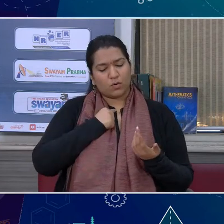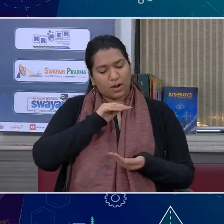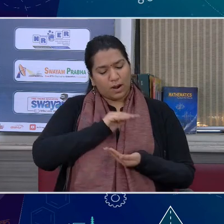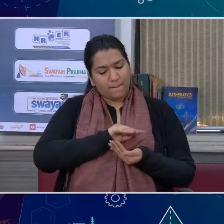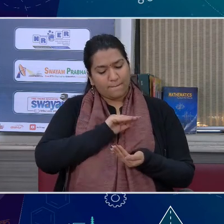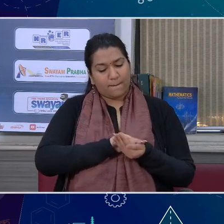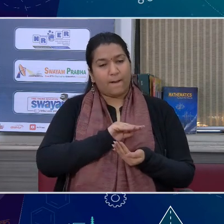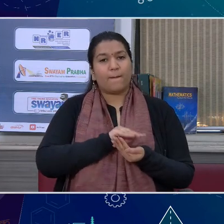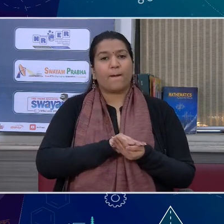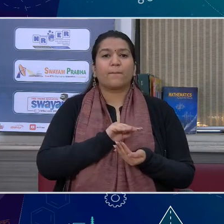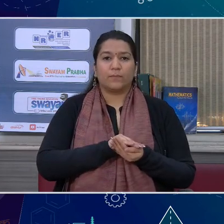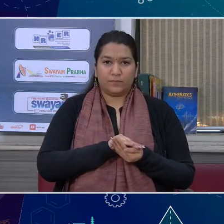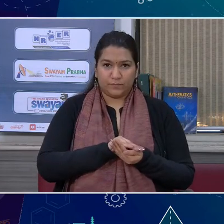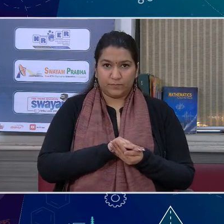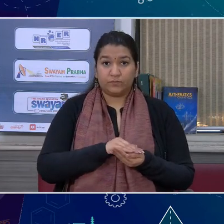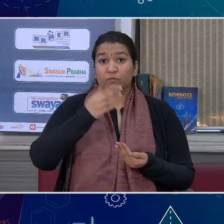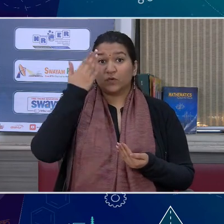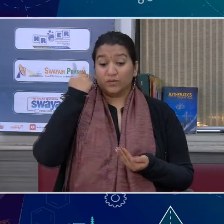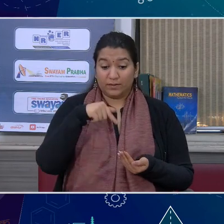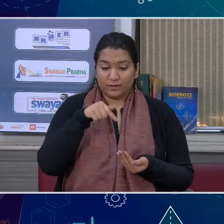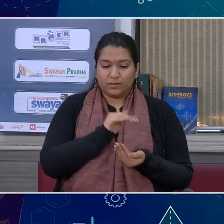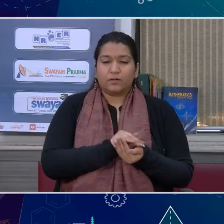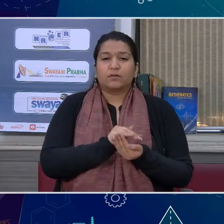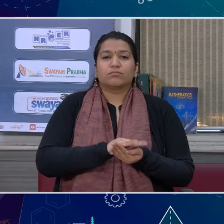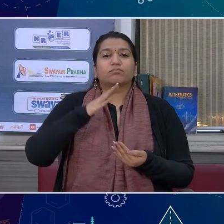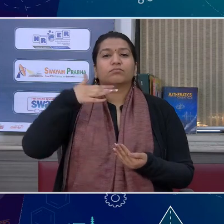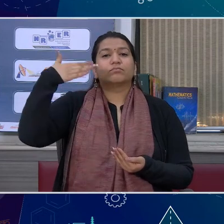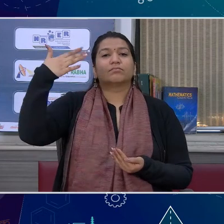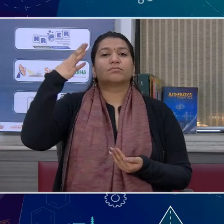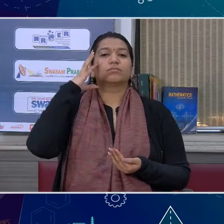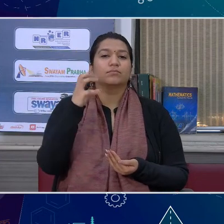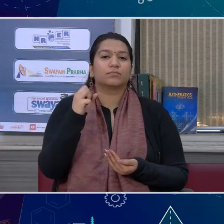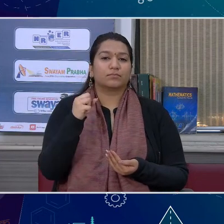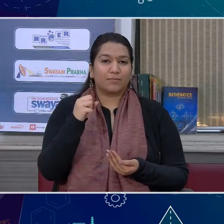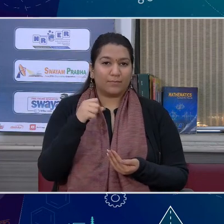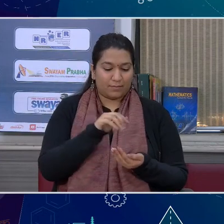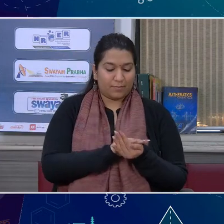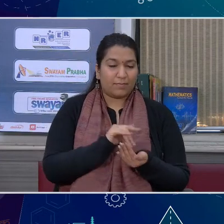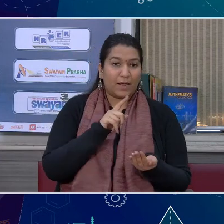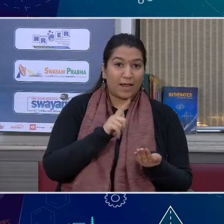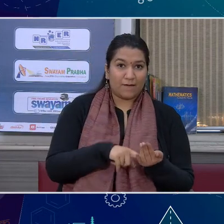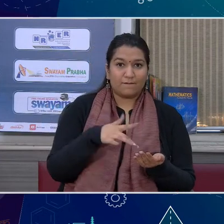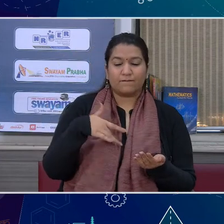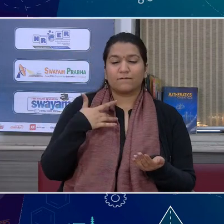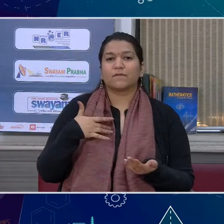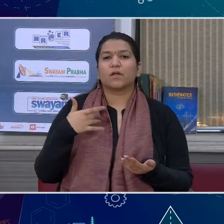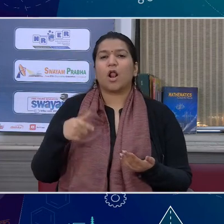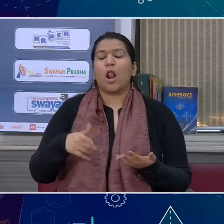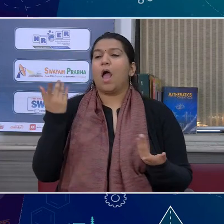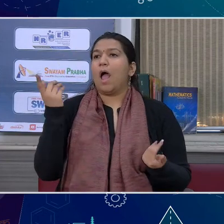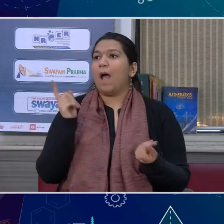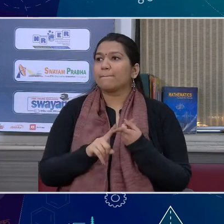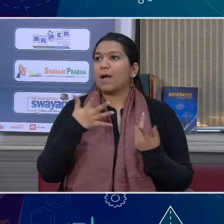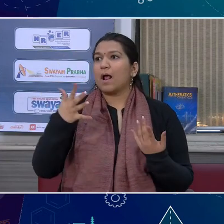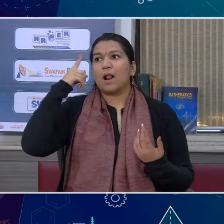में सहाज कर रखना चाहता है तो कि यही याद हैं अभी रुला रही है deposits वही घटें एंद